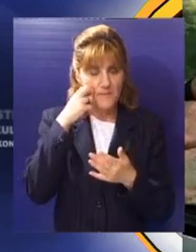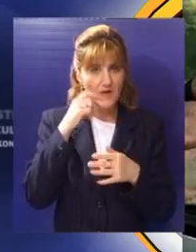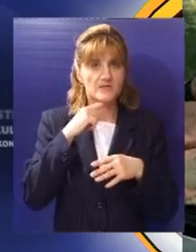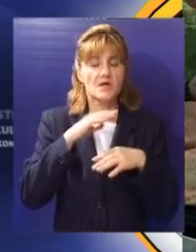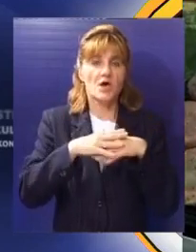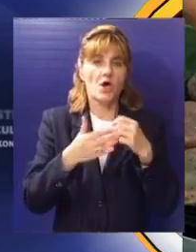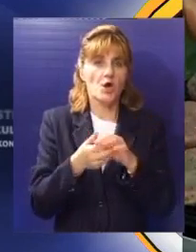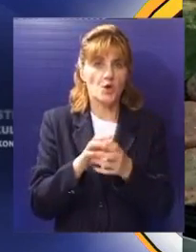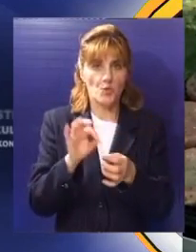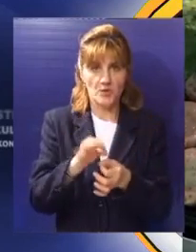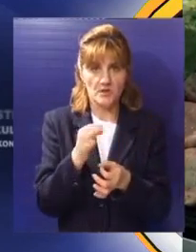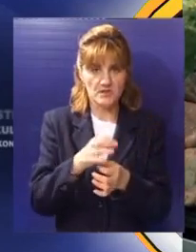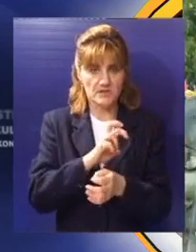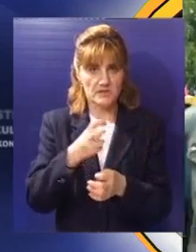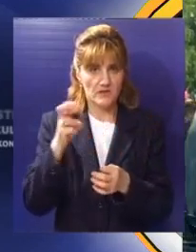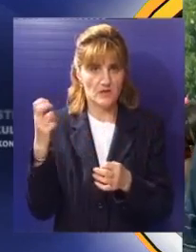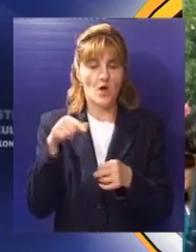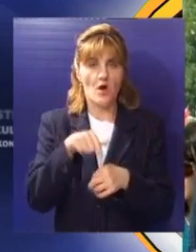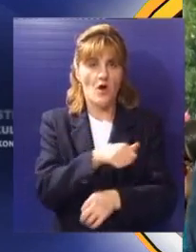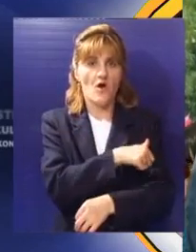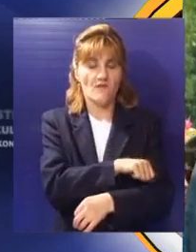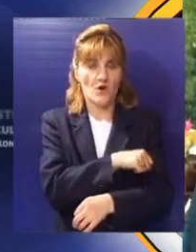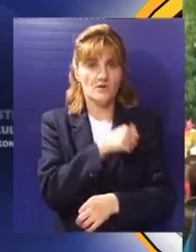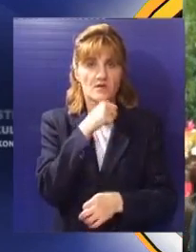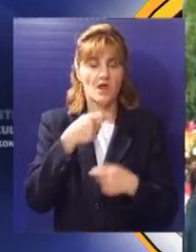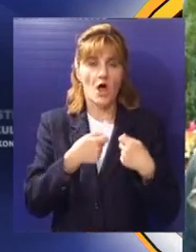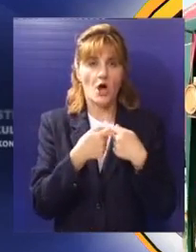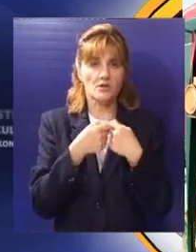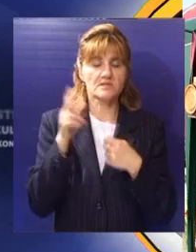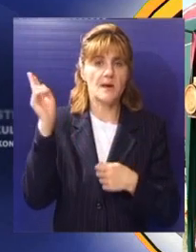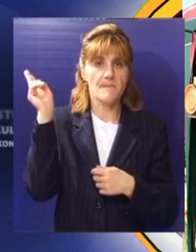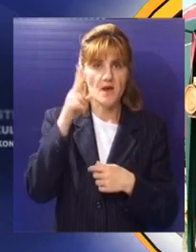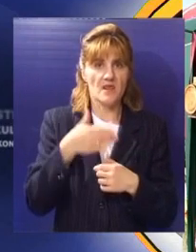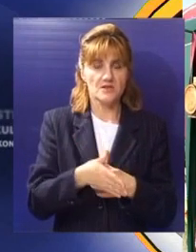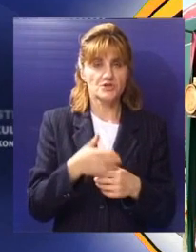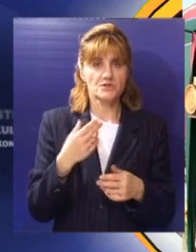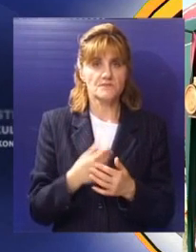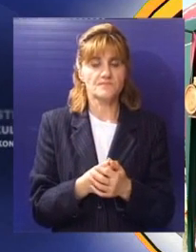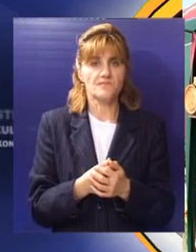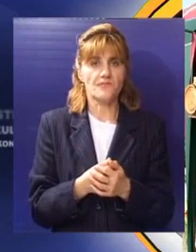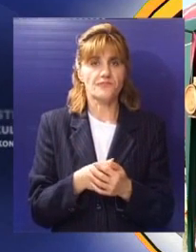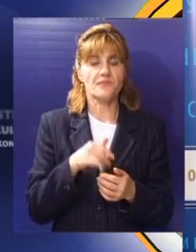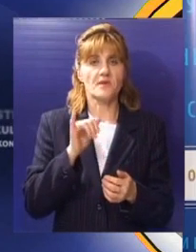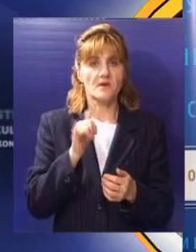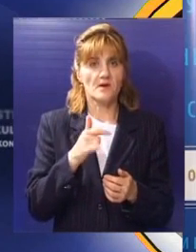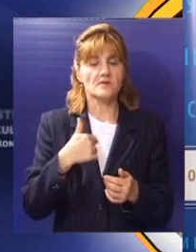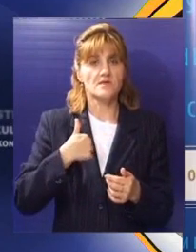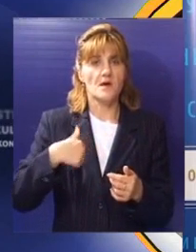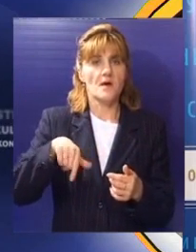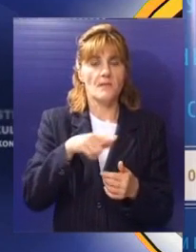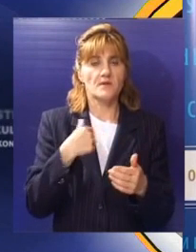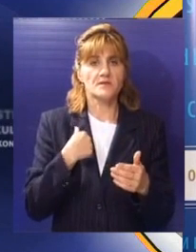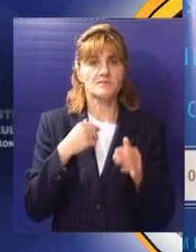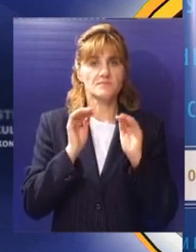bazar rukotvorina. Ove godine je organizator preduzeće Park Palić. Interesantno je to da smo angažovali studente u